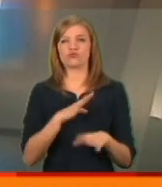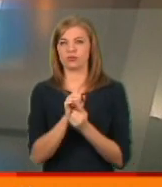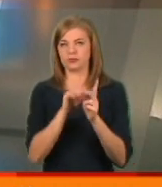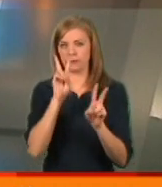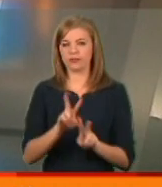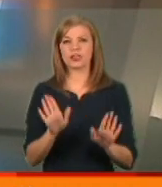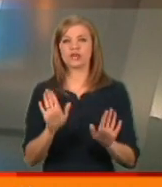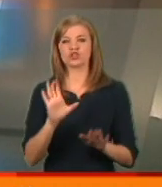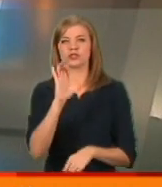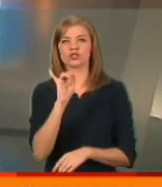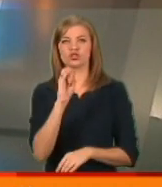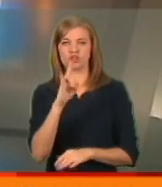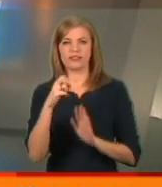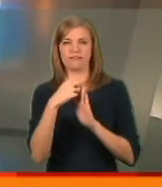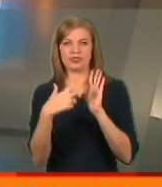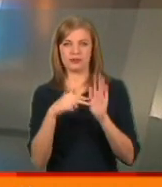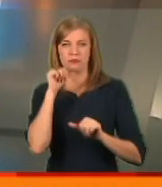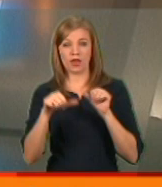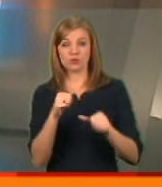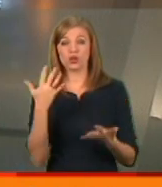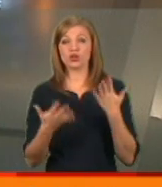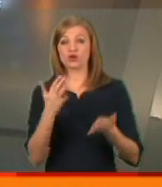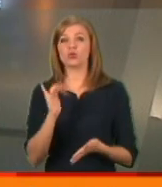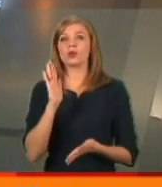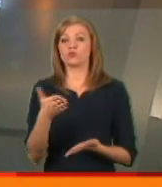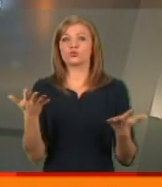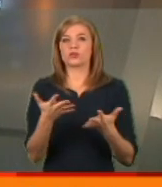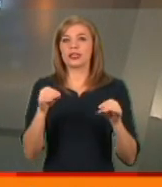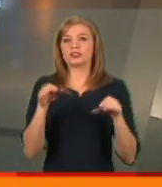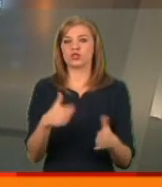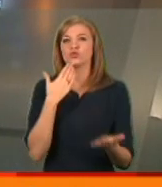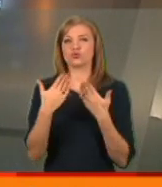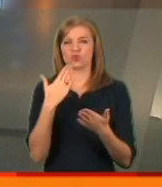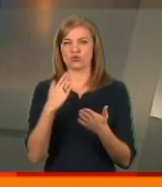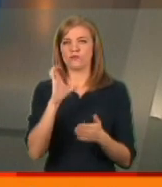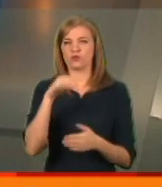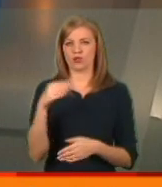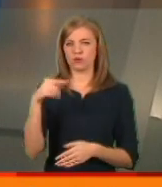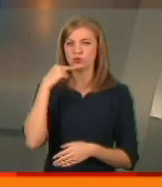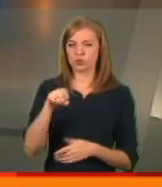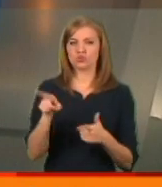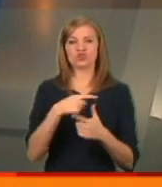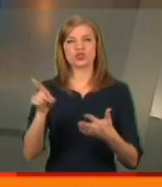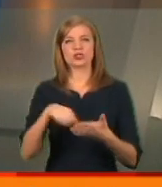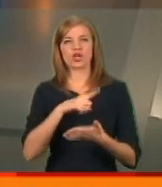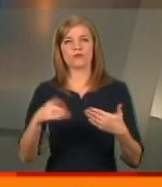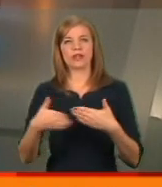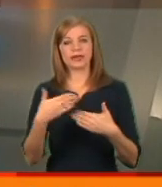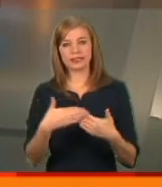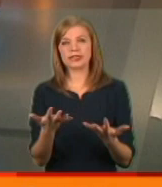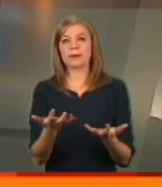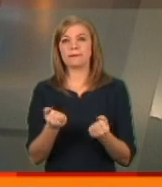переглянути лише в січні 2018-го. Тобто, якщо і будуть якісь рішення стосовно статусу Росії чи скасування санкцій,